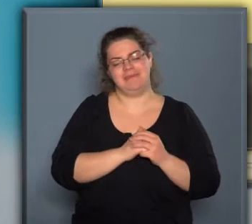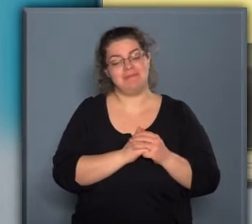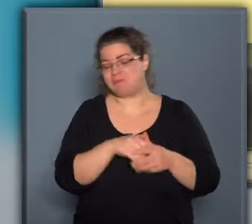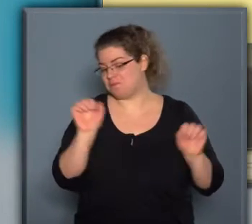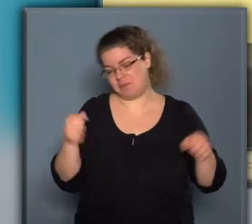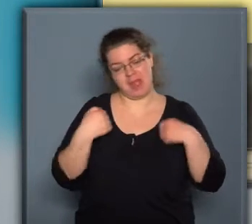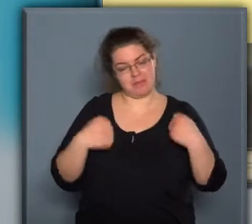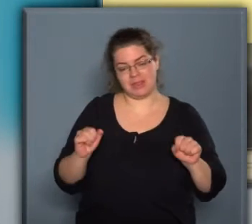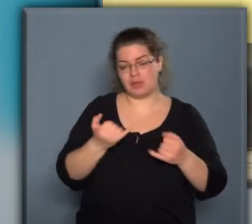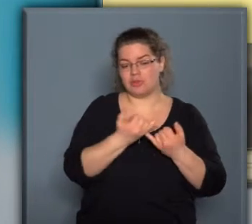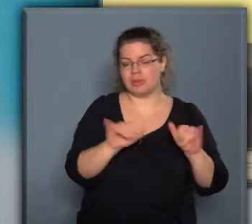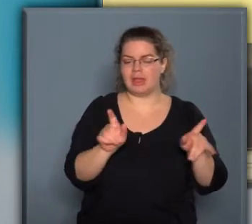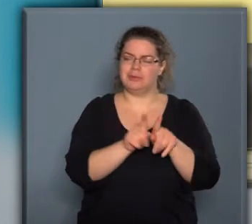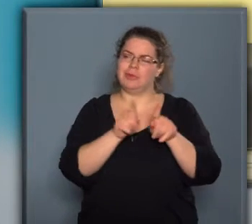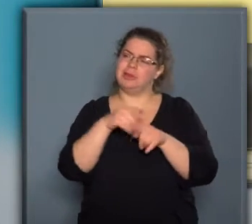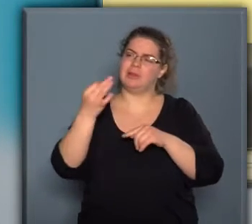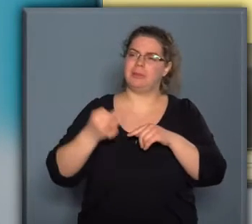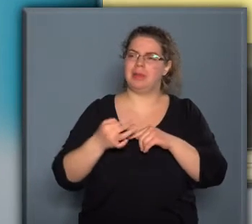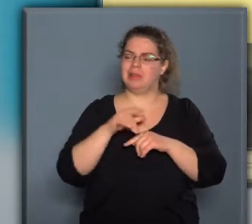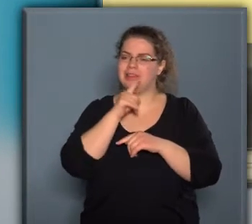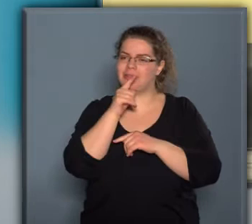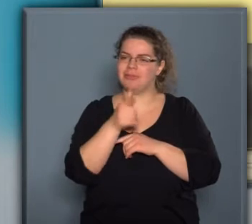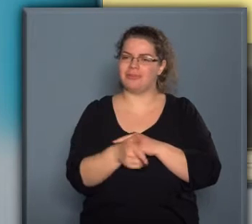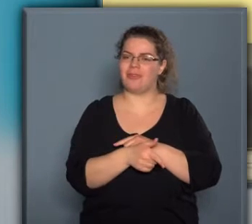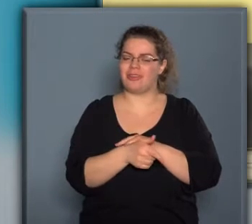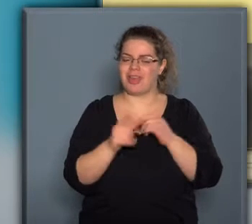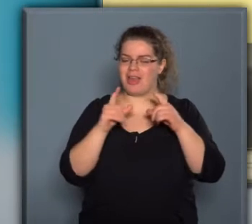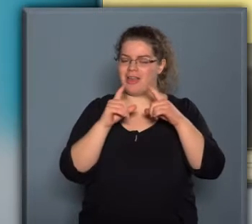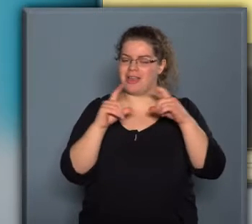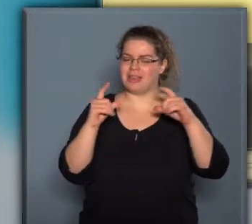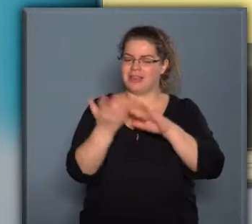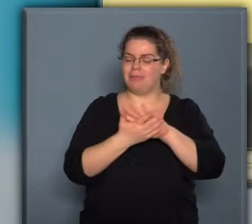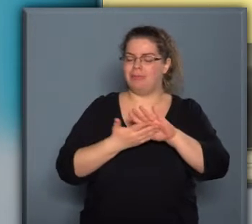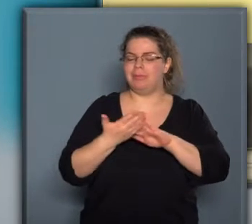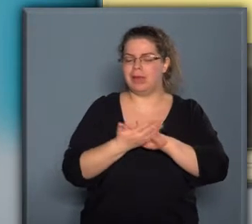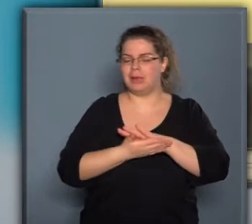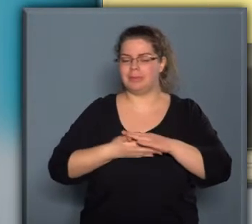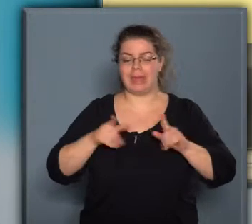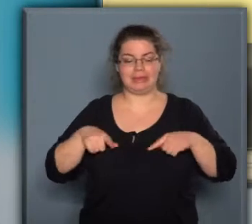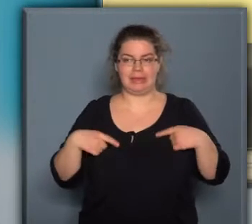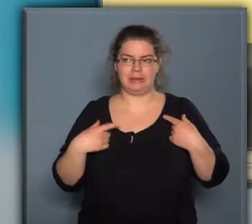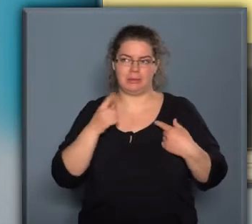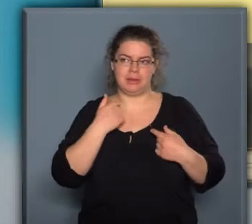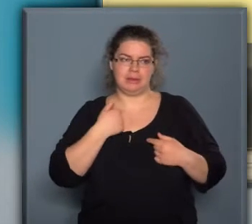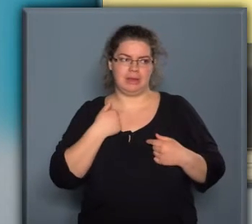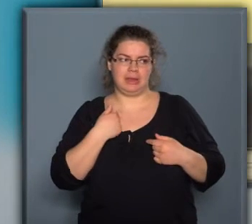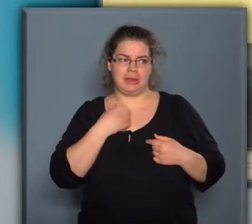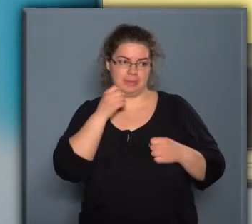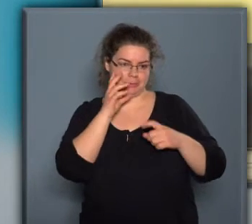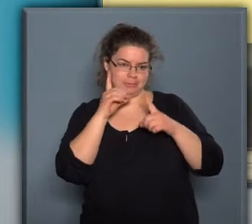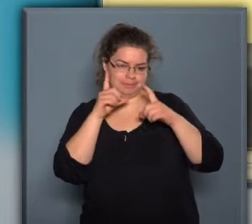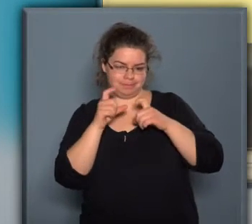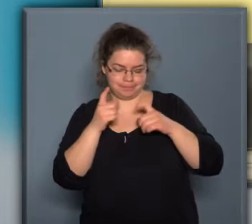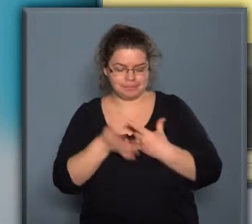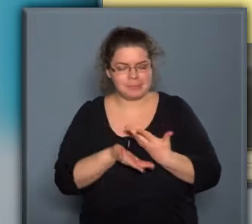Nem biztos, hogy mindenki ugyanazt a pillanatot fogja a kép alapján élni, mint amit én akkor, mert